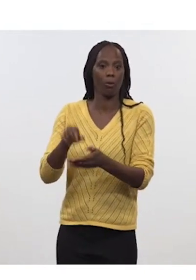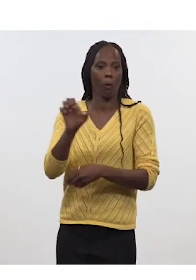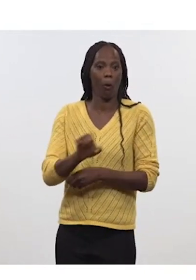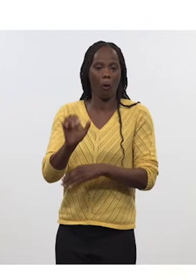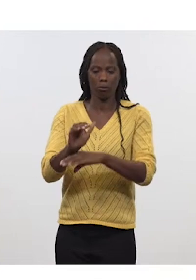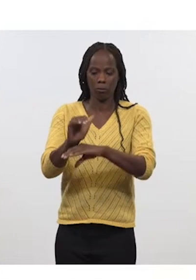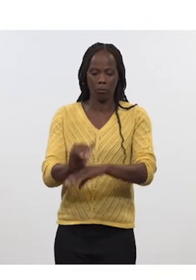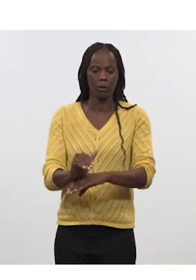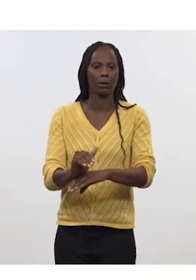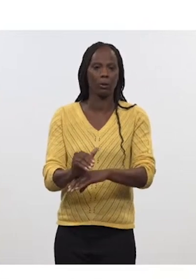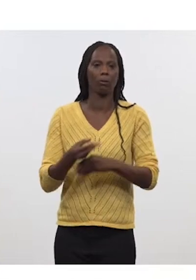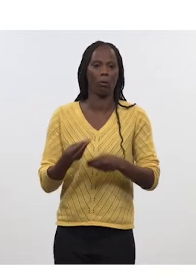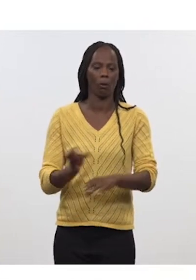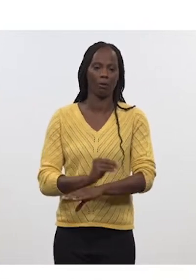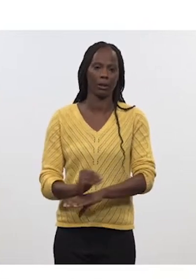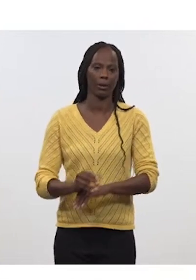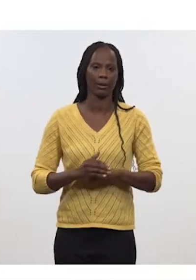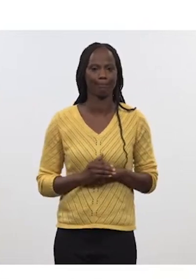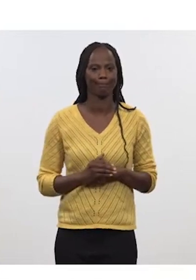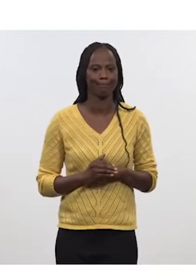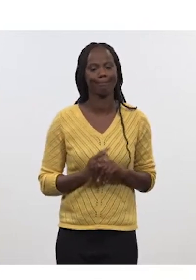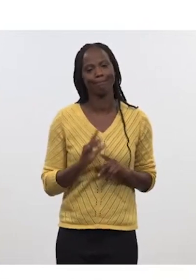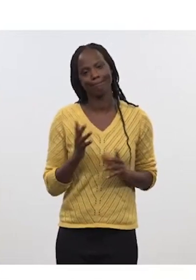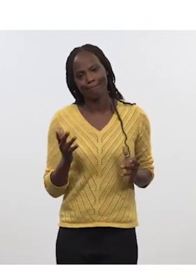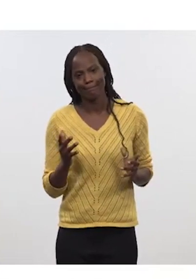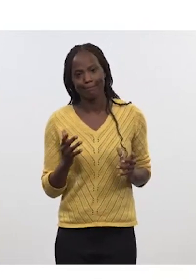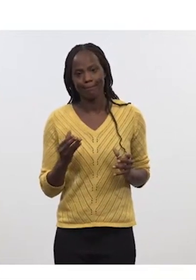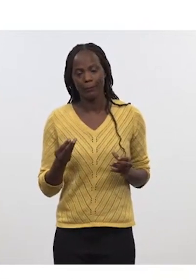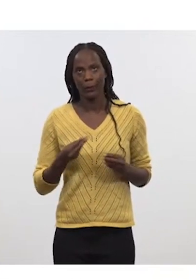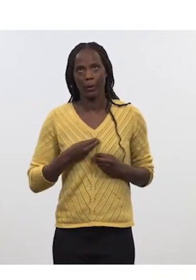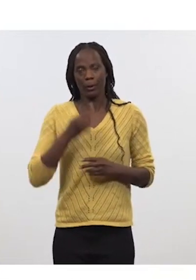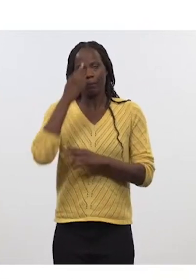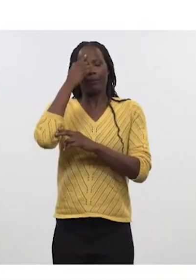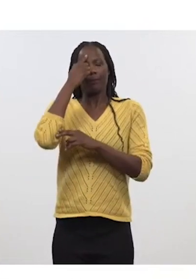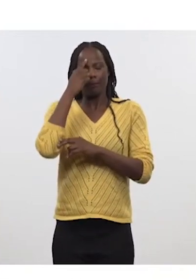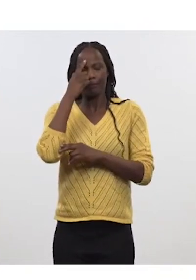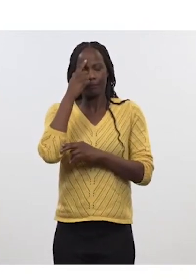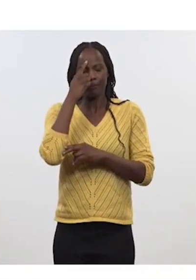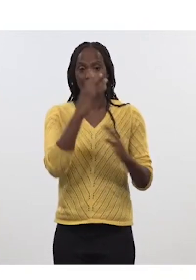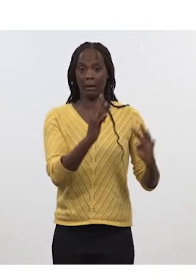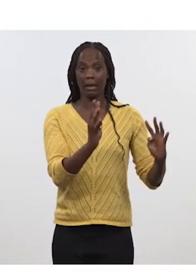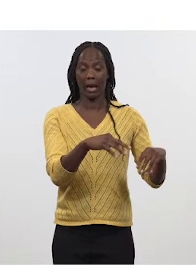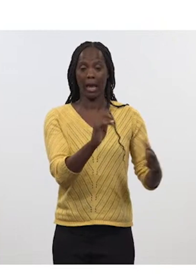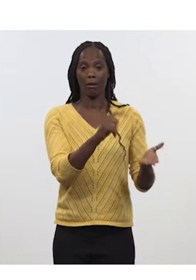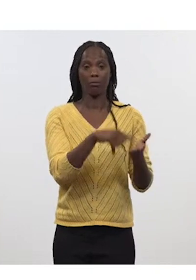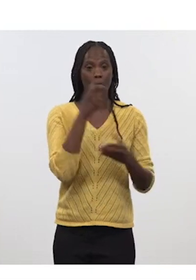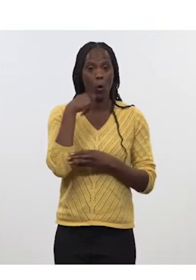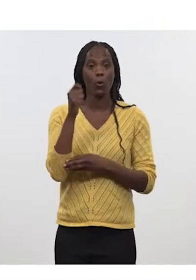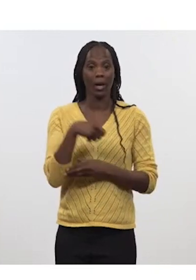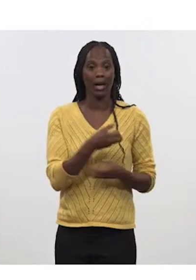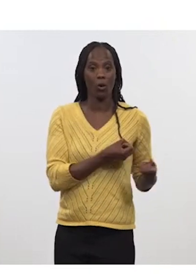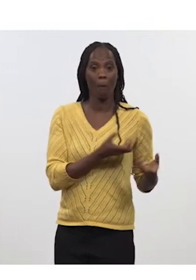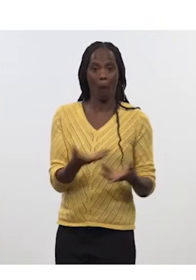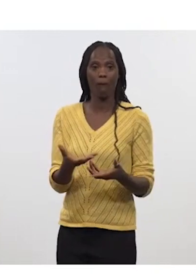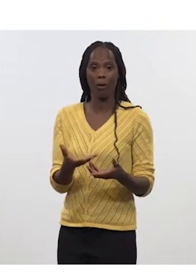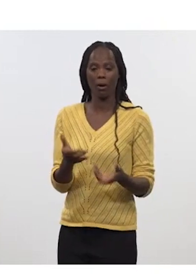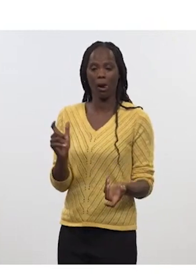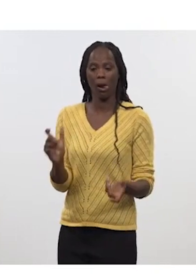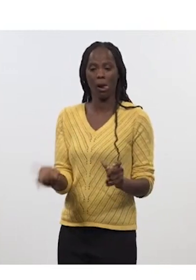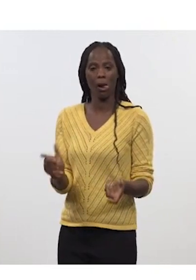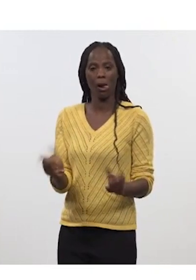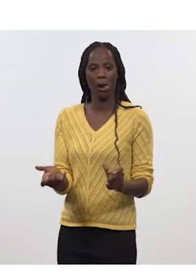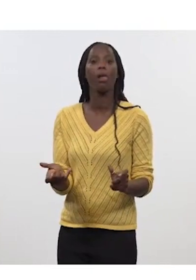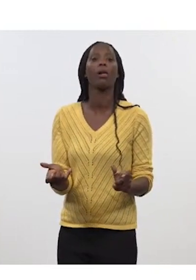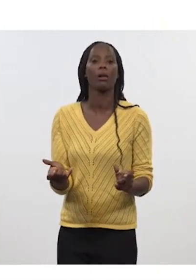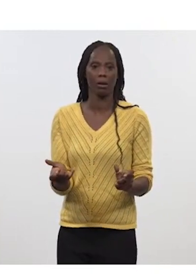rappelle aussi quand même que cette guerre en Ukraine, pour ceux qui en douteraient encore, produit des dérèglements importants, en